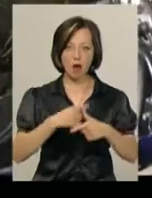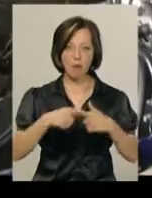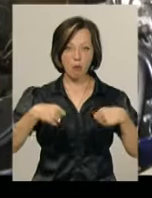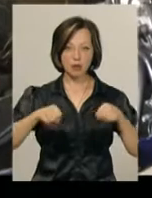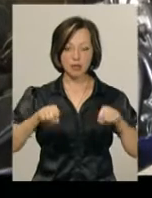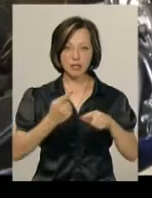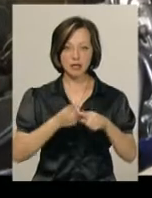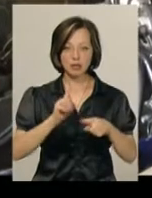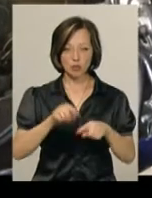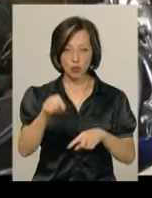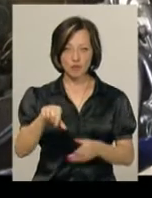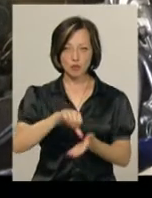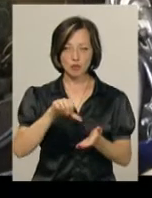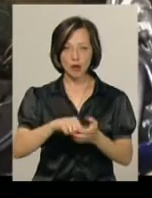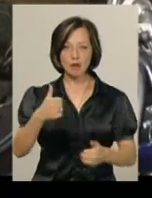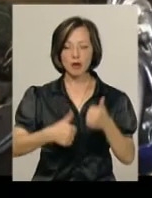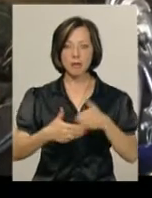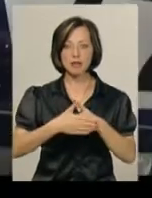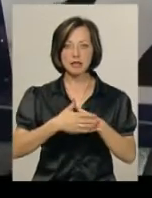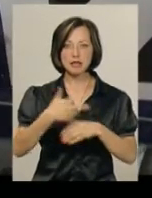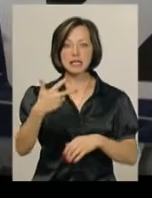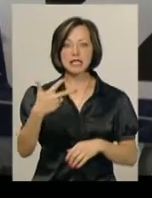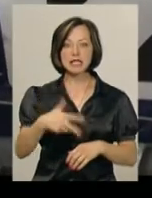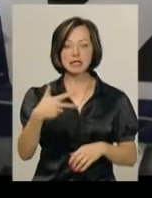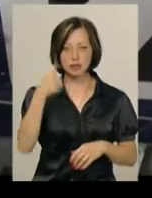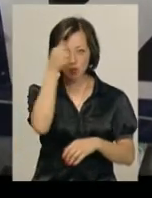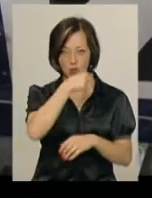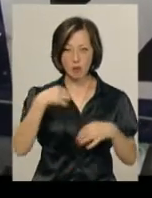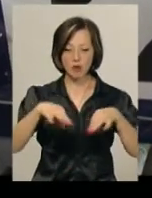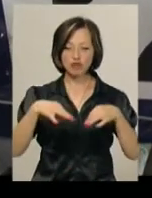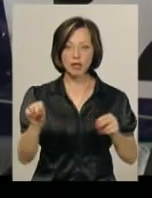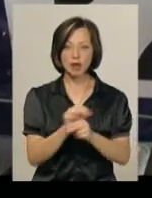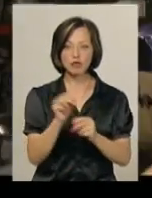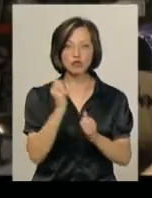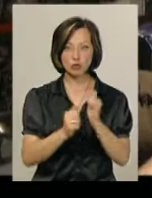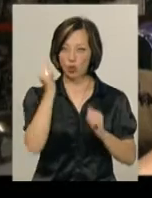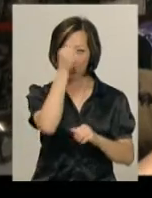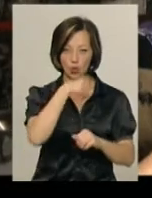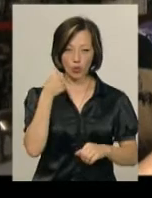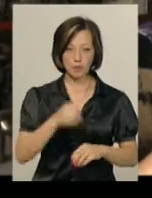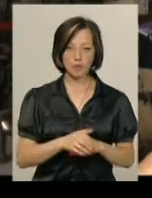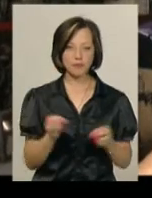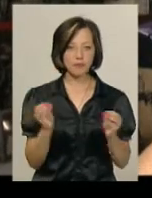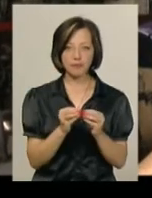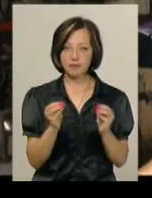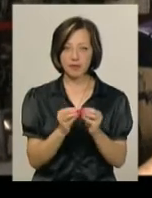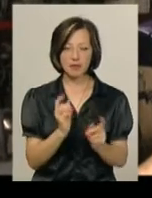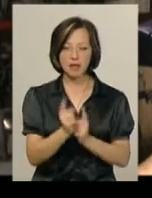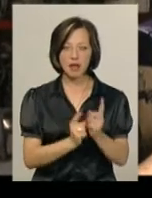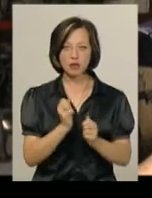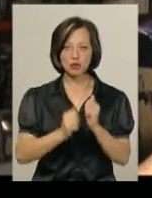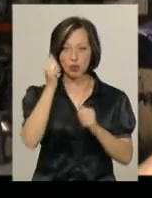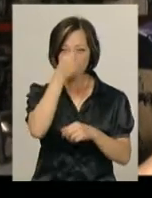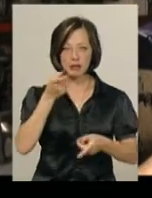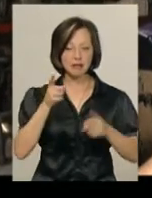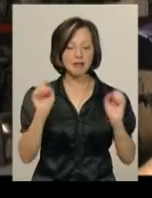На цьому глісері Олександр виступає в перегонах близько трьох десятків років. Машину ремонтує щороку. Все те саме, тому що міняти кожен рік